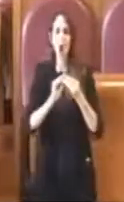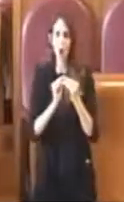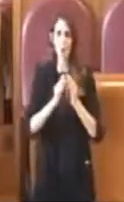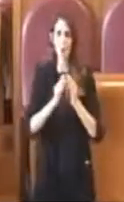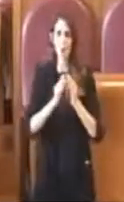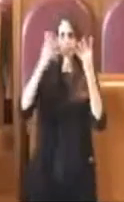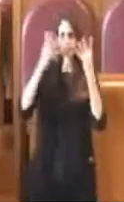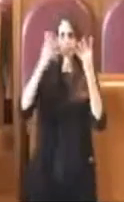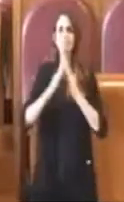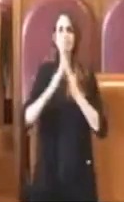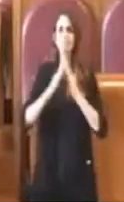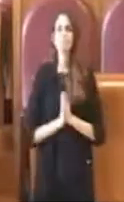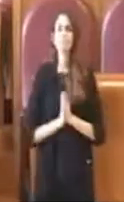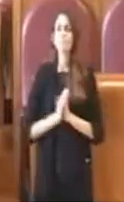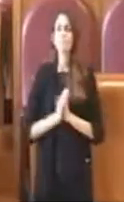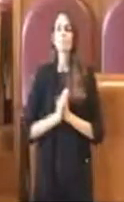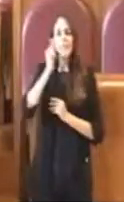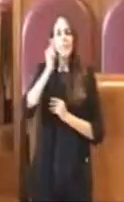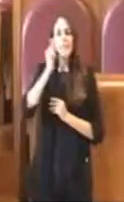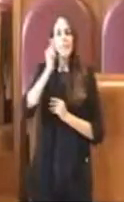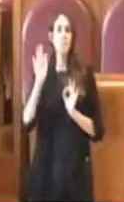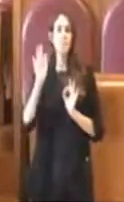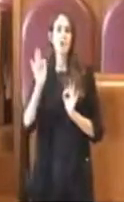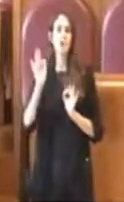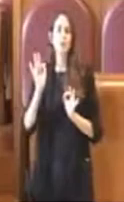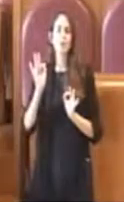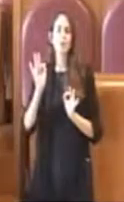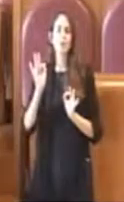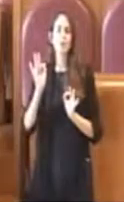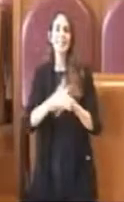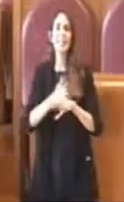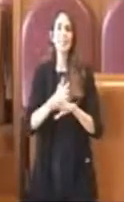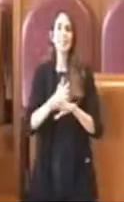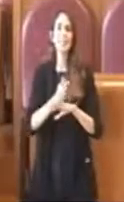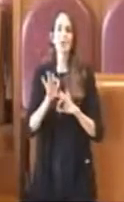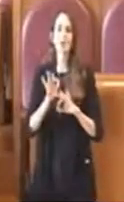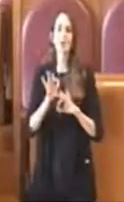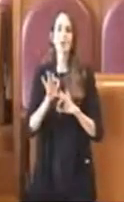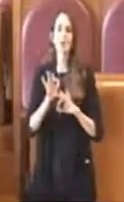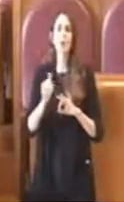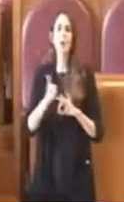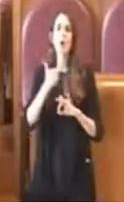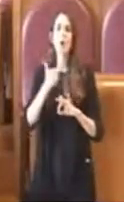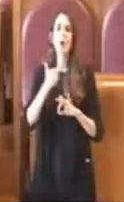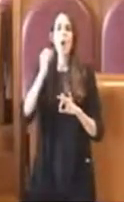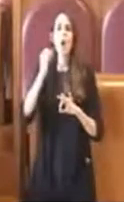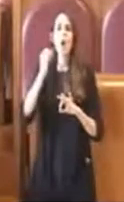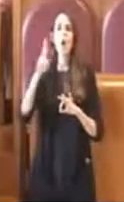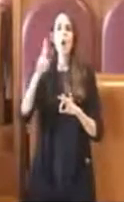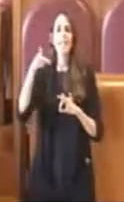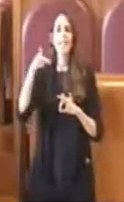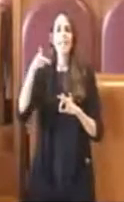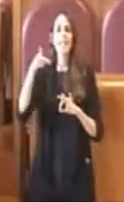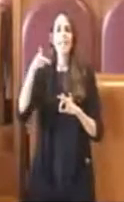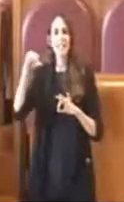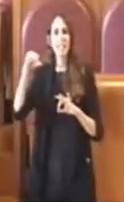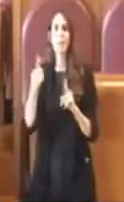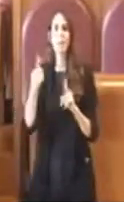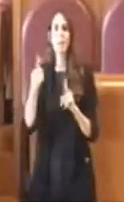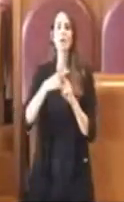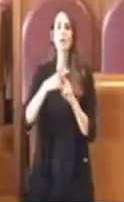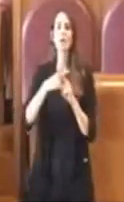con l'organico del servizio Giardini, perciò con le proprie autobotti, con le